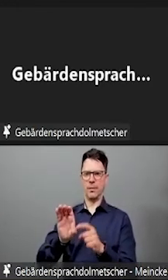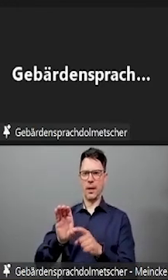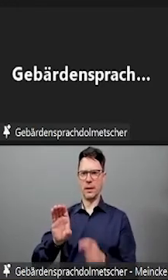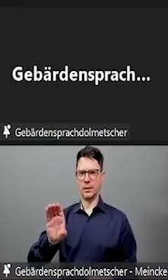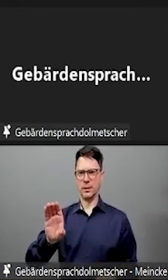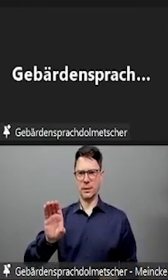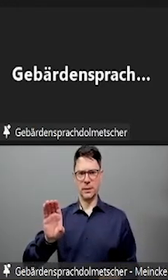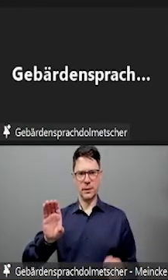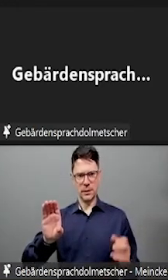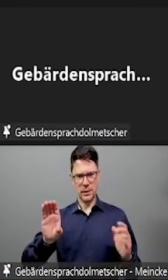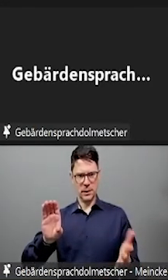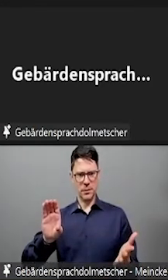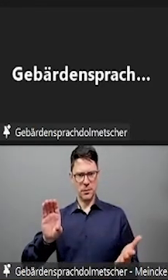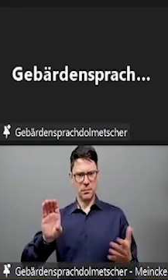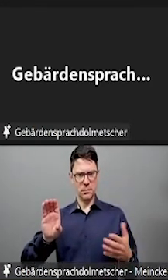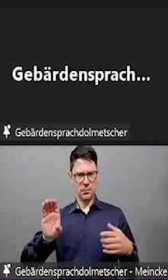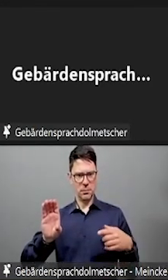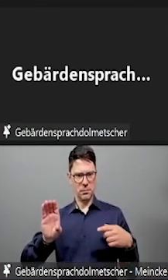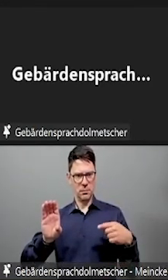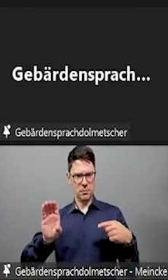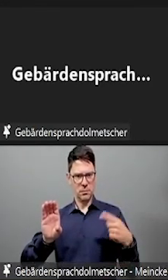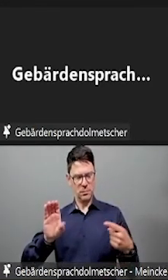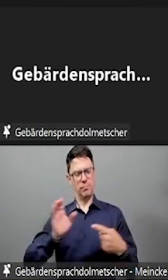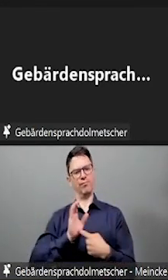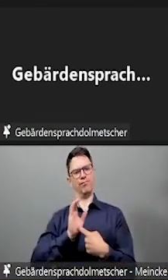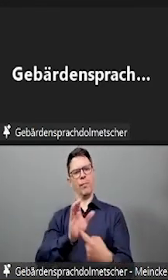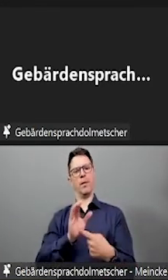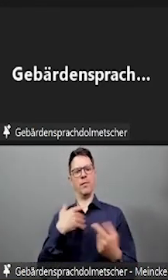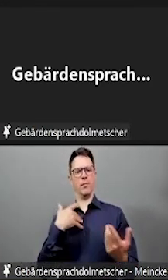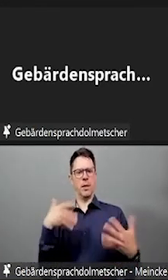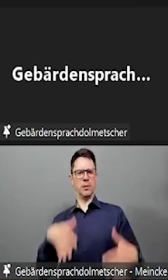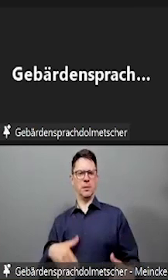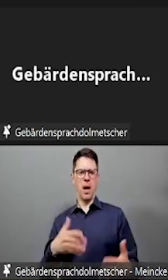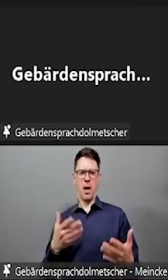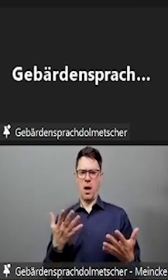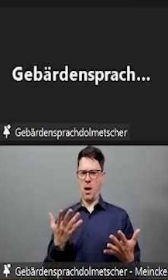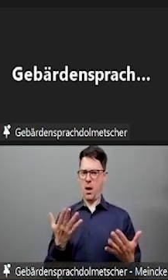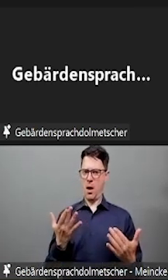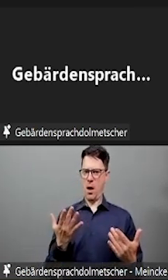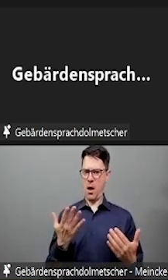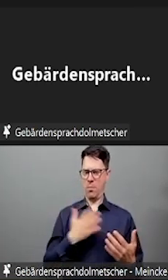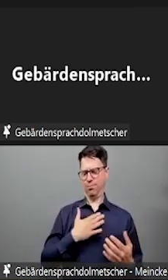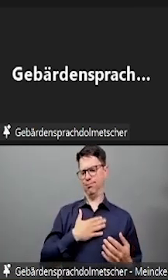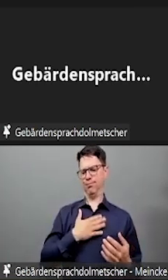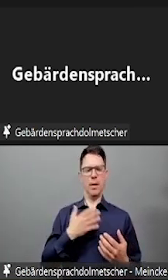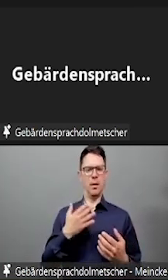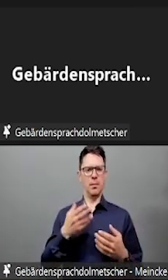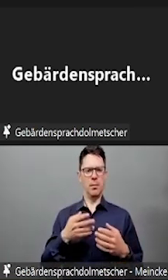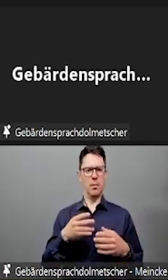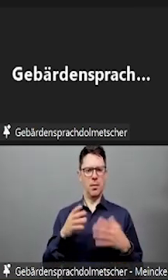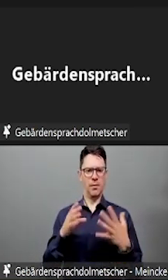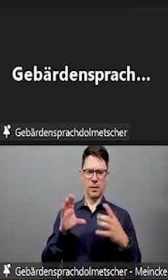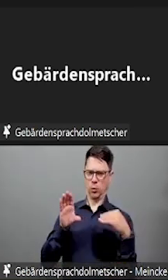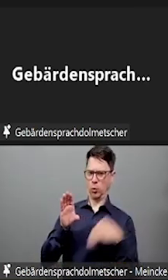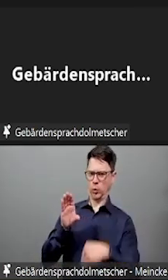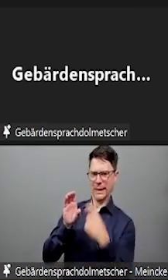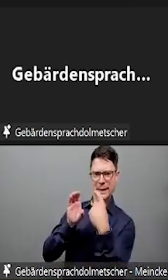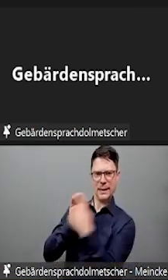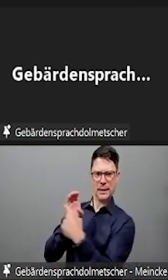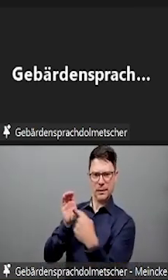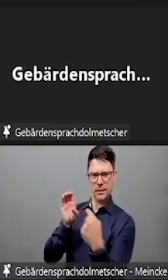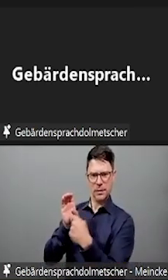ganz konkrete Nachteile sein müssen. Also, dass man zum Beispiel etwas nicht lesen kann oder motorisch beeinträchtigt ist oder